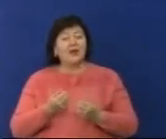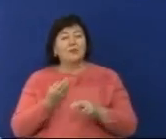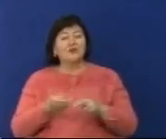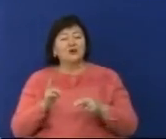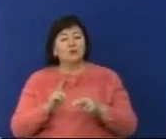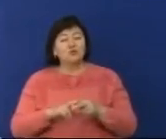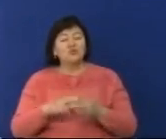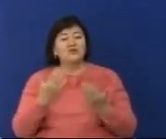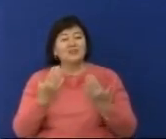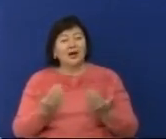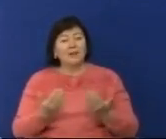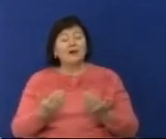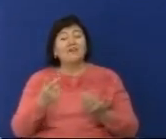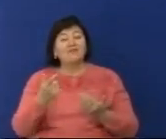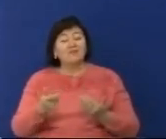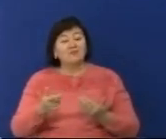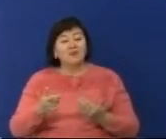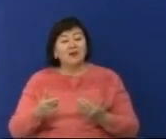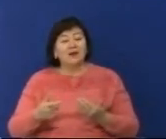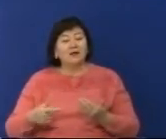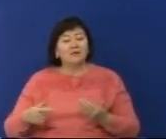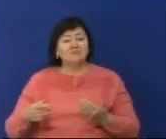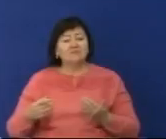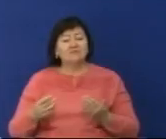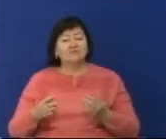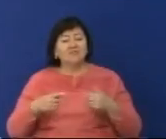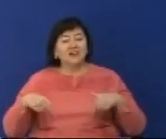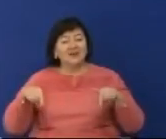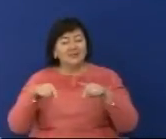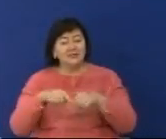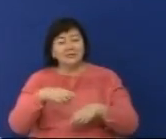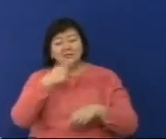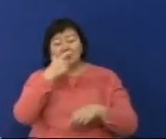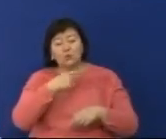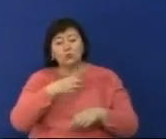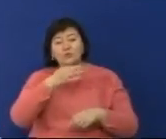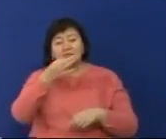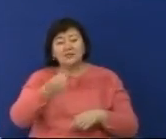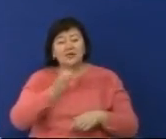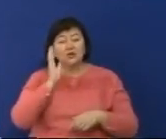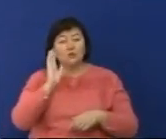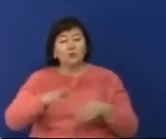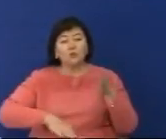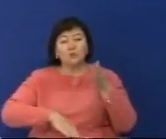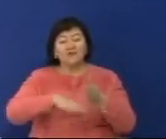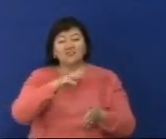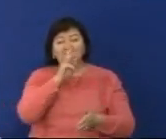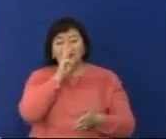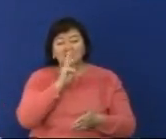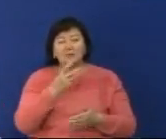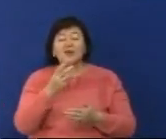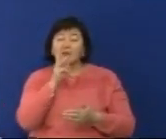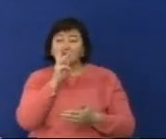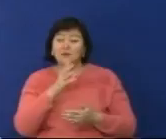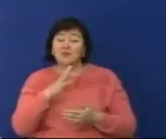айтқан мемлекет башысы бұл саламамандарының келер жылдан бастап еңбек ақысын өсетіндігін жеткізді. Осы күнгі дүйін табысының